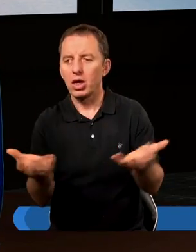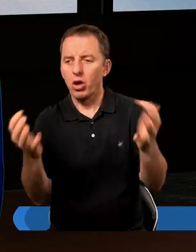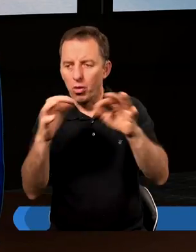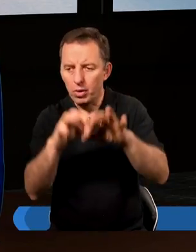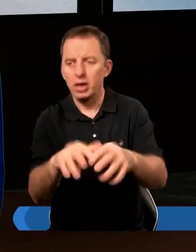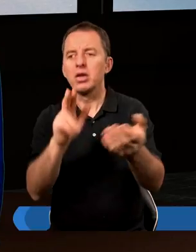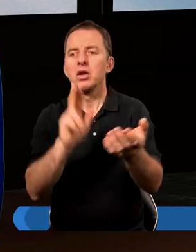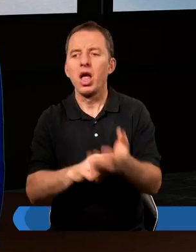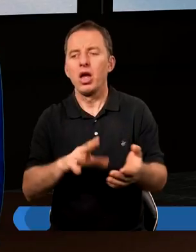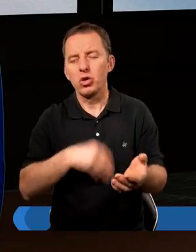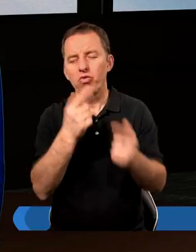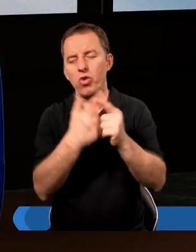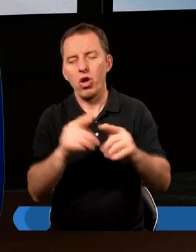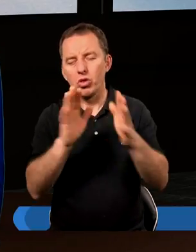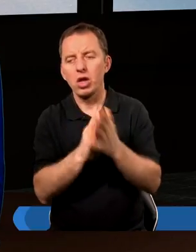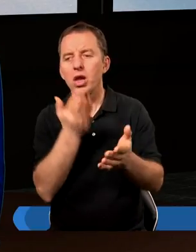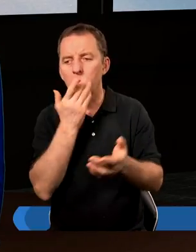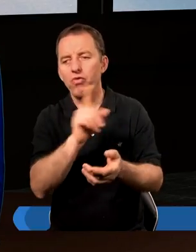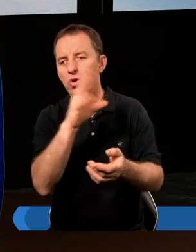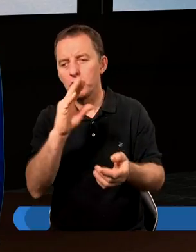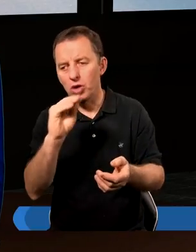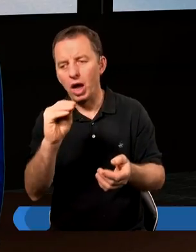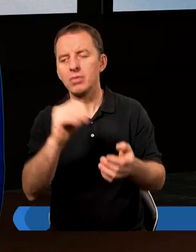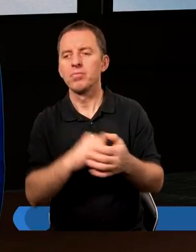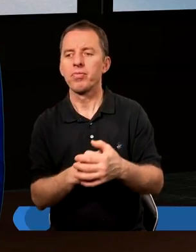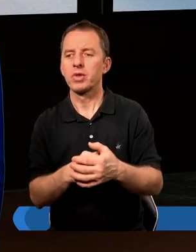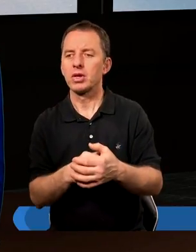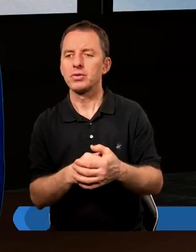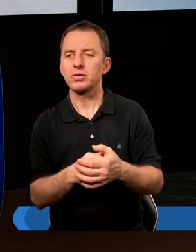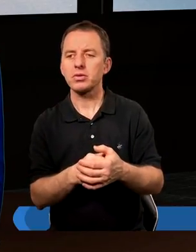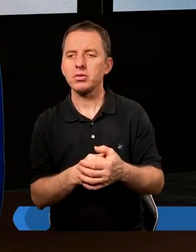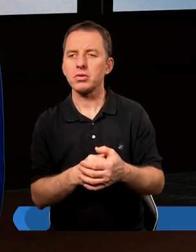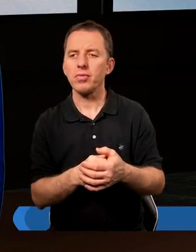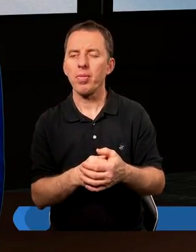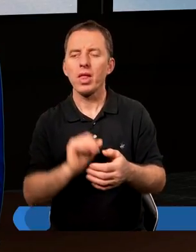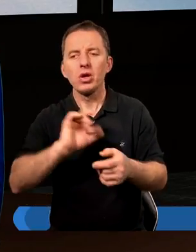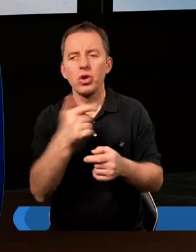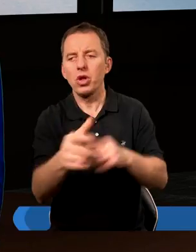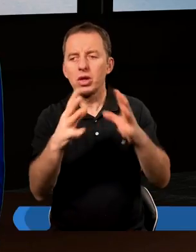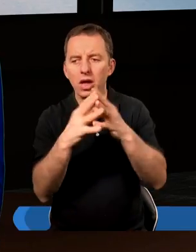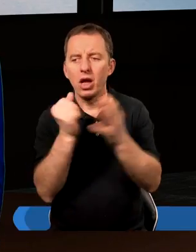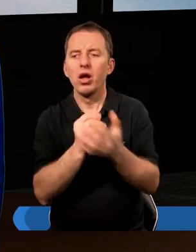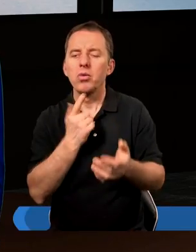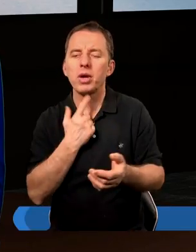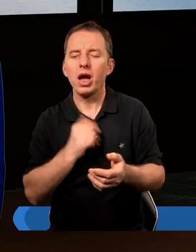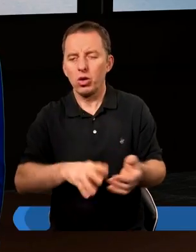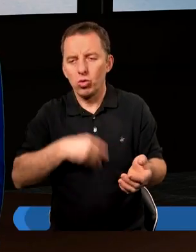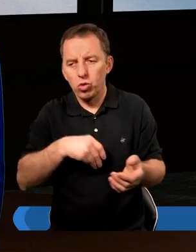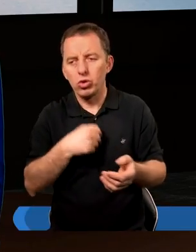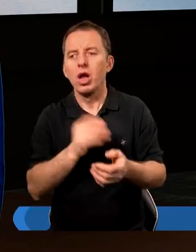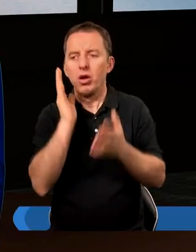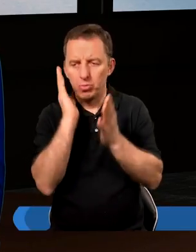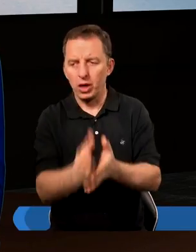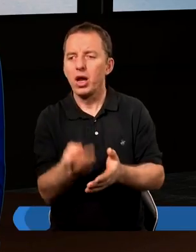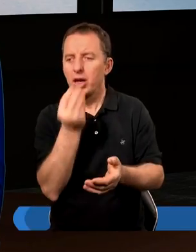w świątyni, mówi, że czego zapragnie Twoja dusza, kupisz,